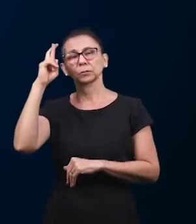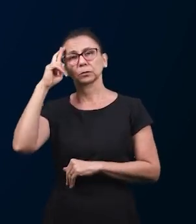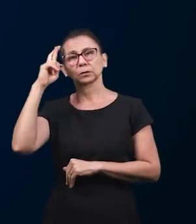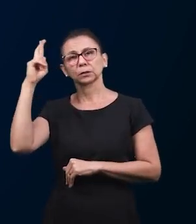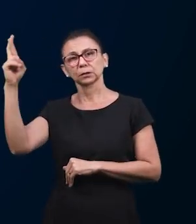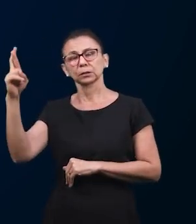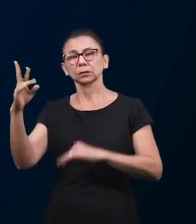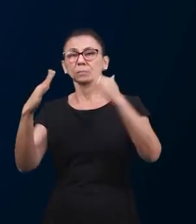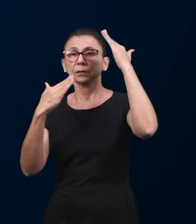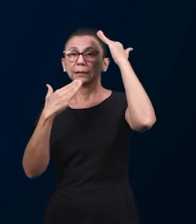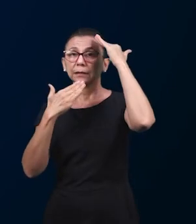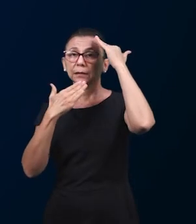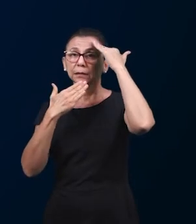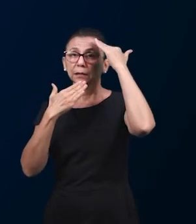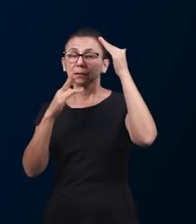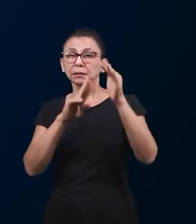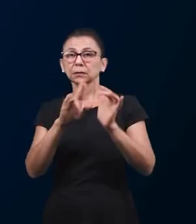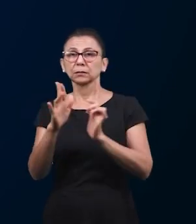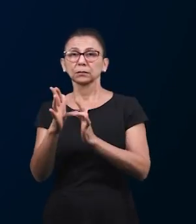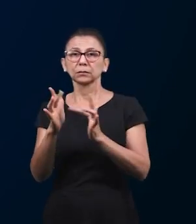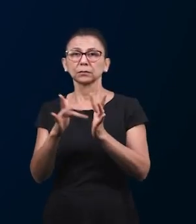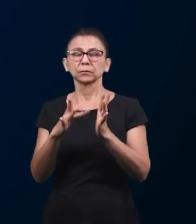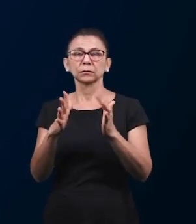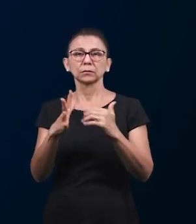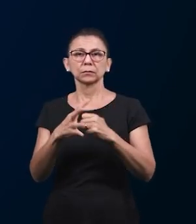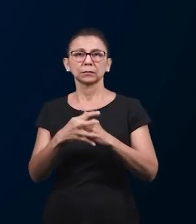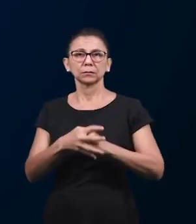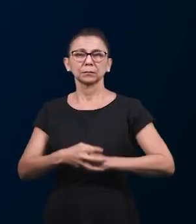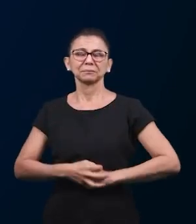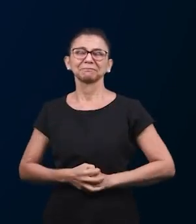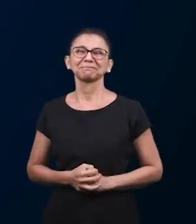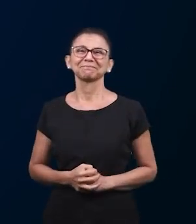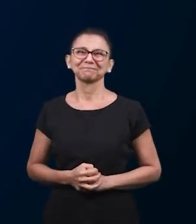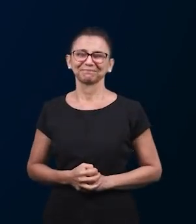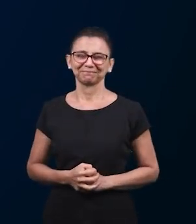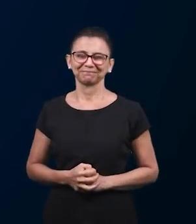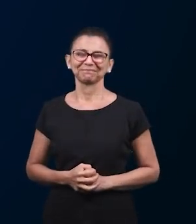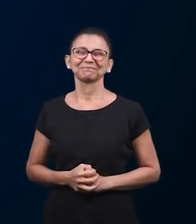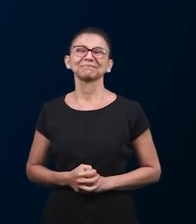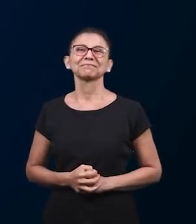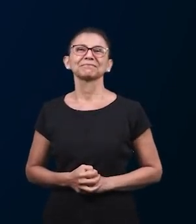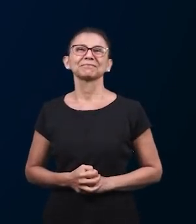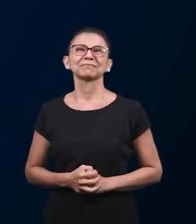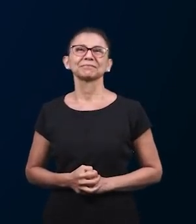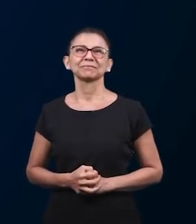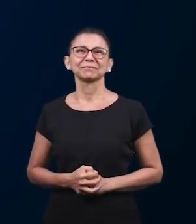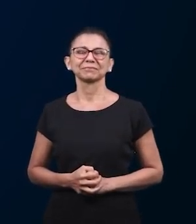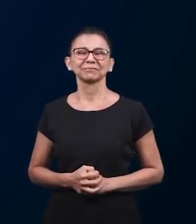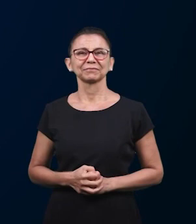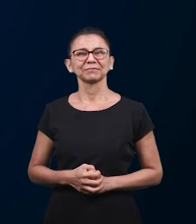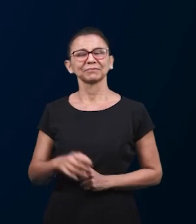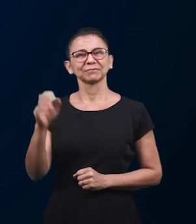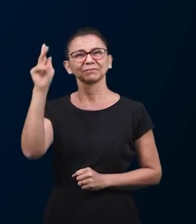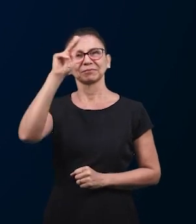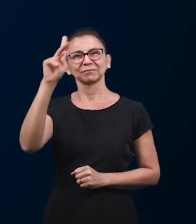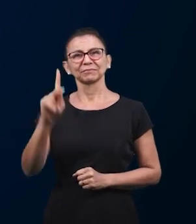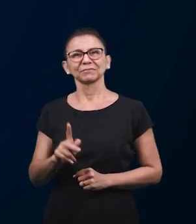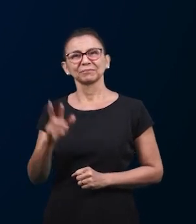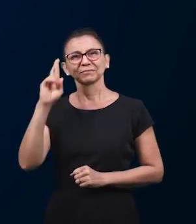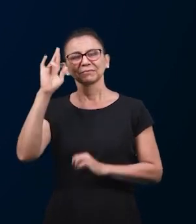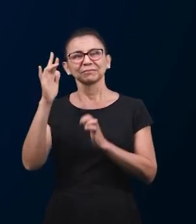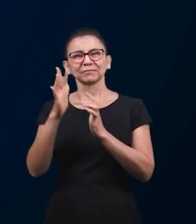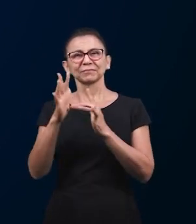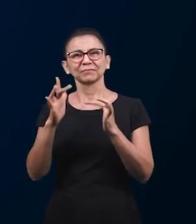благословляешь нас мы благодарим тебя и славим тебя во имя Господа Иисуса Аминь да будет прославлено имя Божие